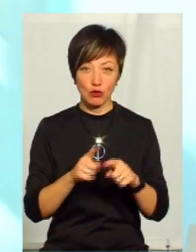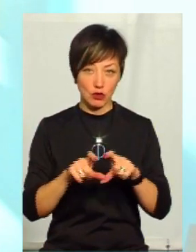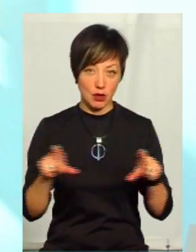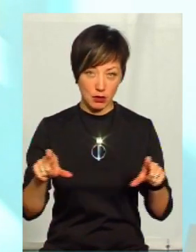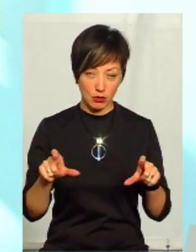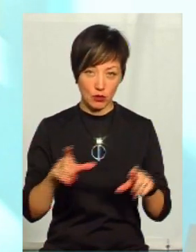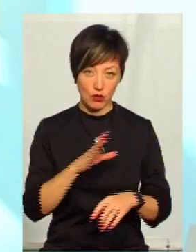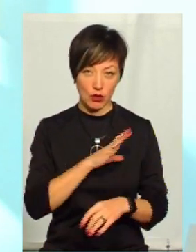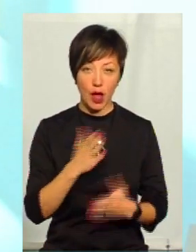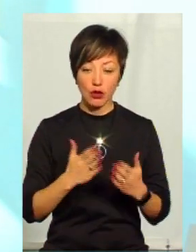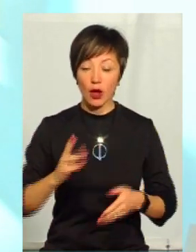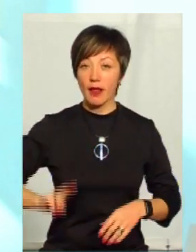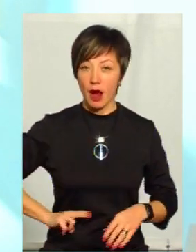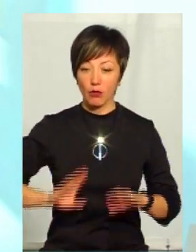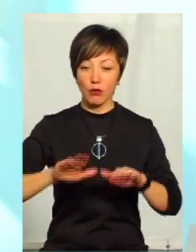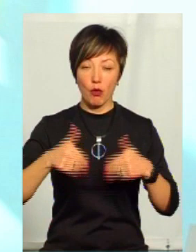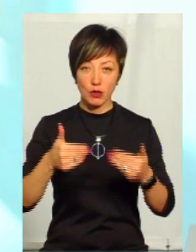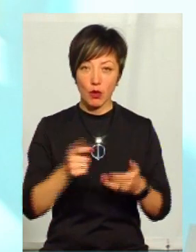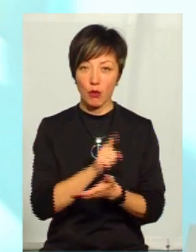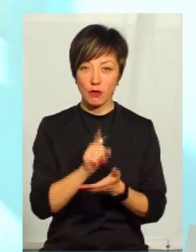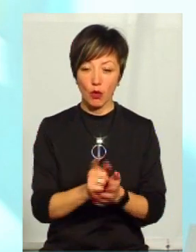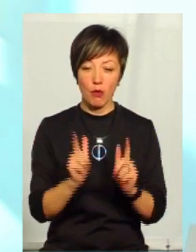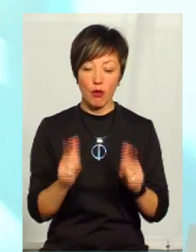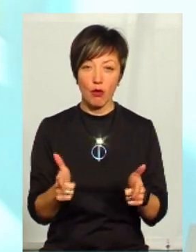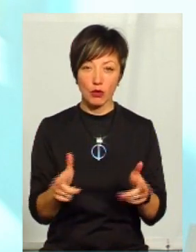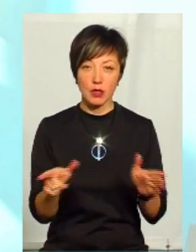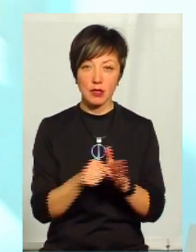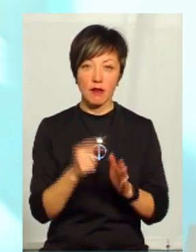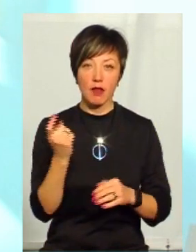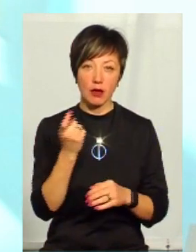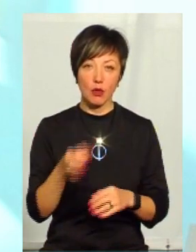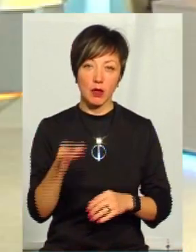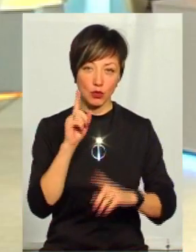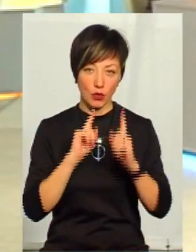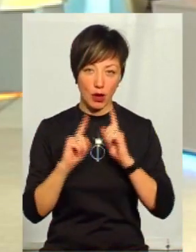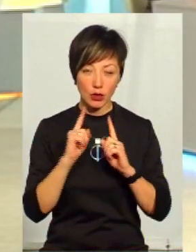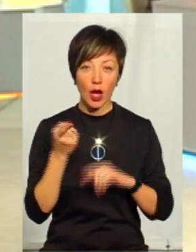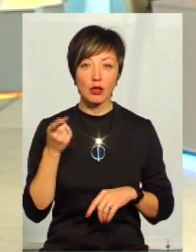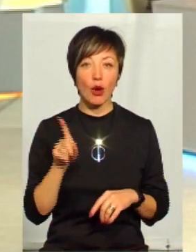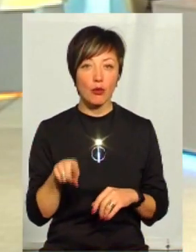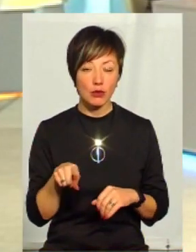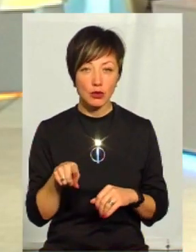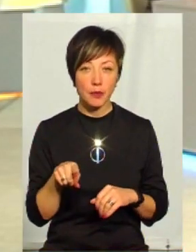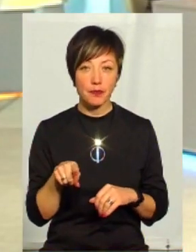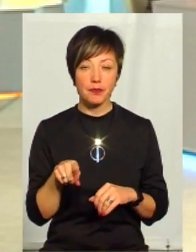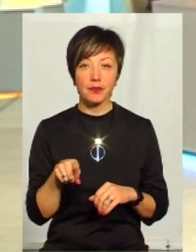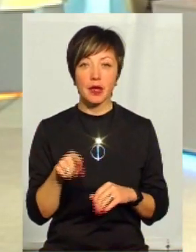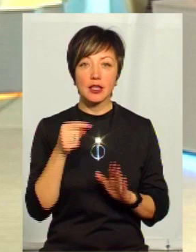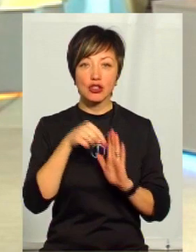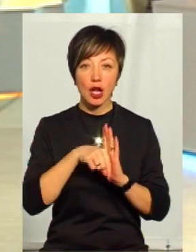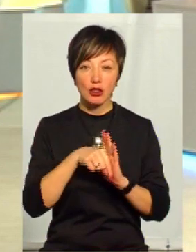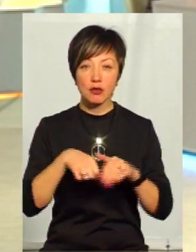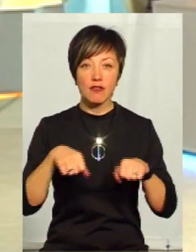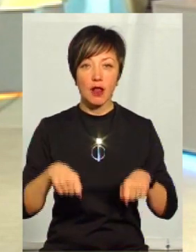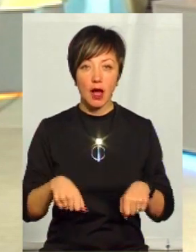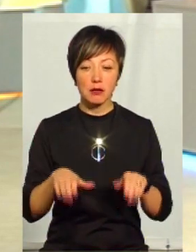директор дає свої пропозиції, це обов'язково слід погоджувати з власником, обласної ради. Тому значимість